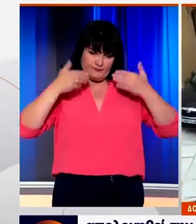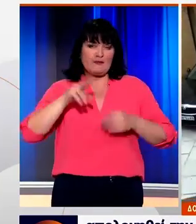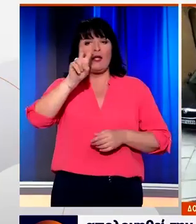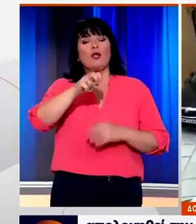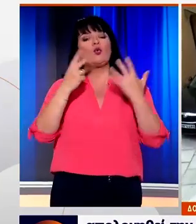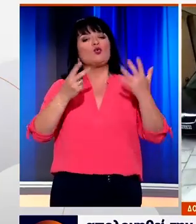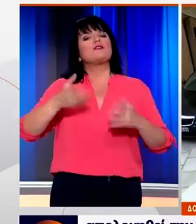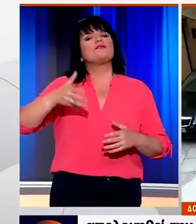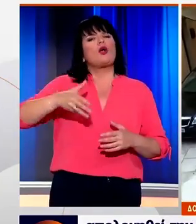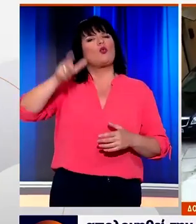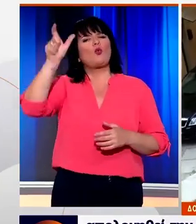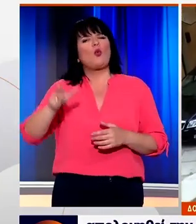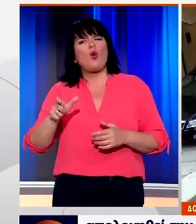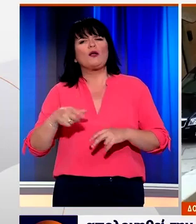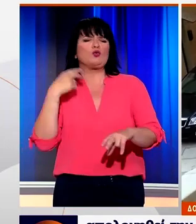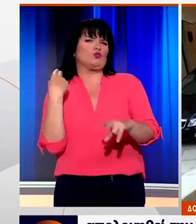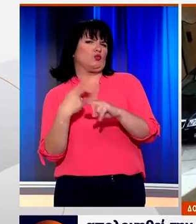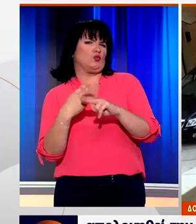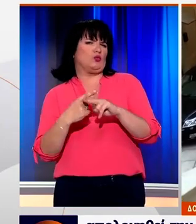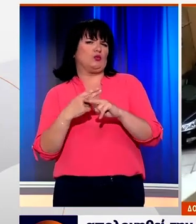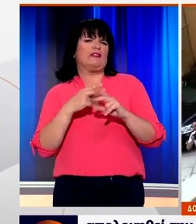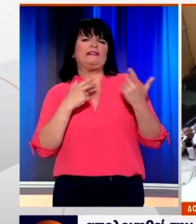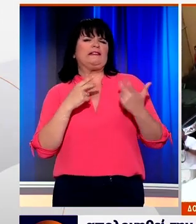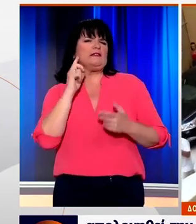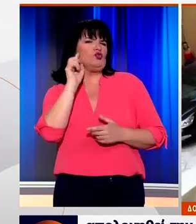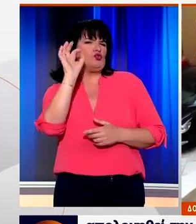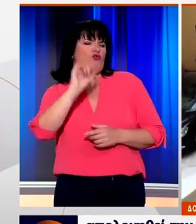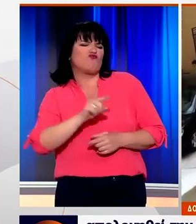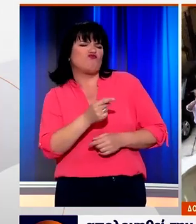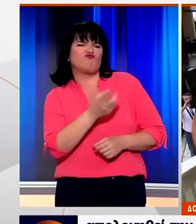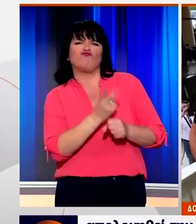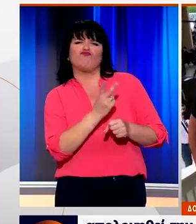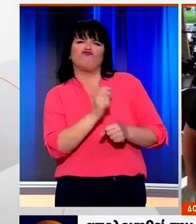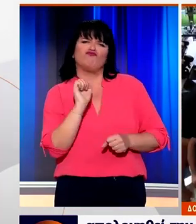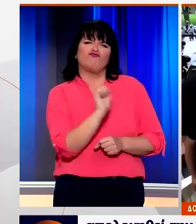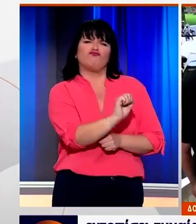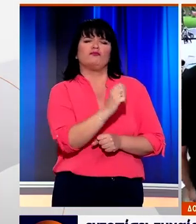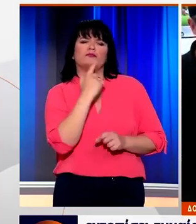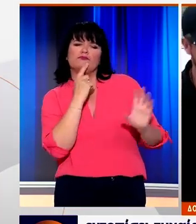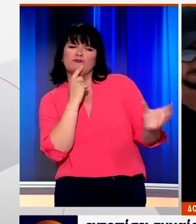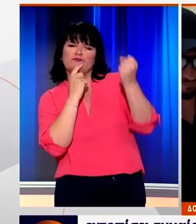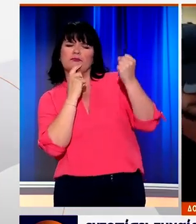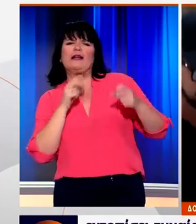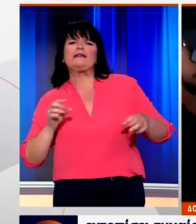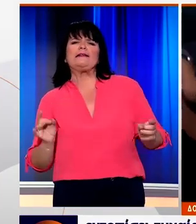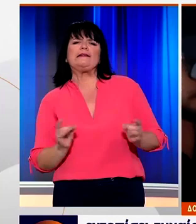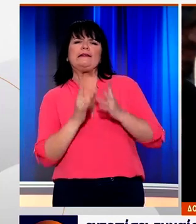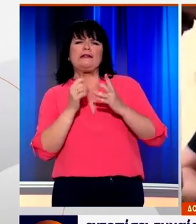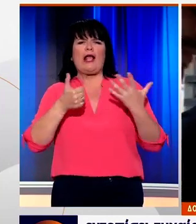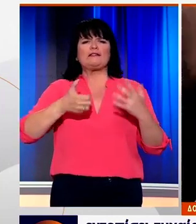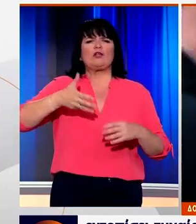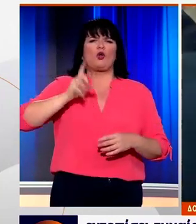27χρονος έχοντας ως κίνητρο τη σεξουαλική κακοποίηση φαίνεται πως είχε εντοπίσει τυχαία στο δρόμο την